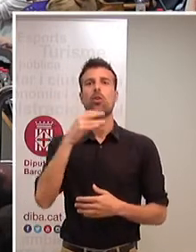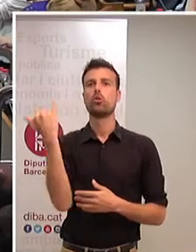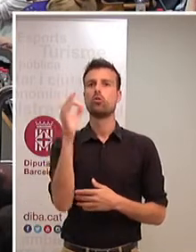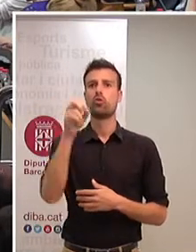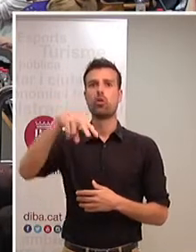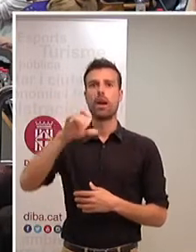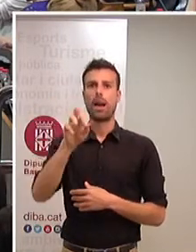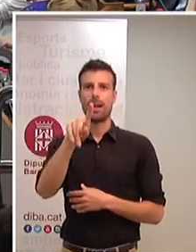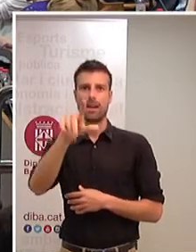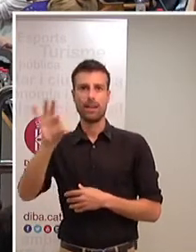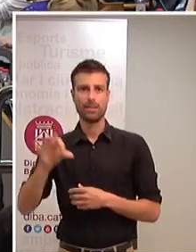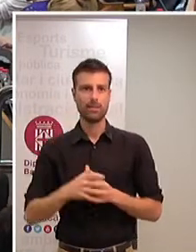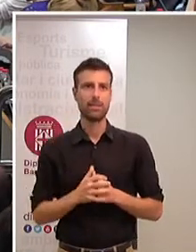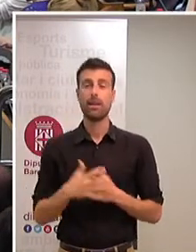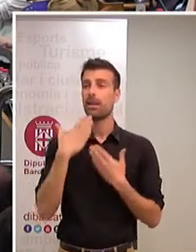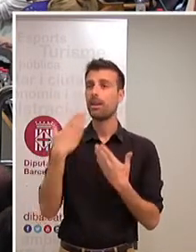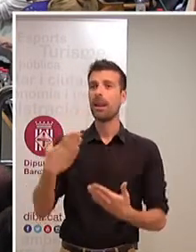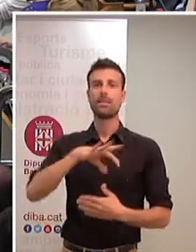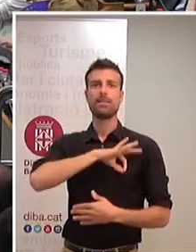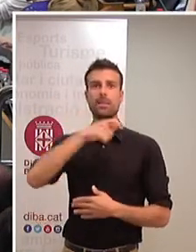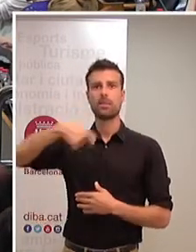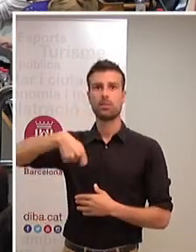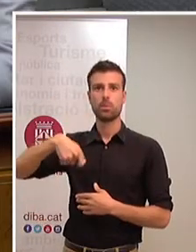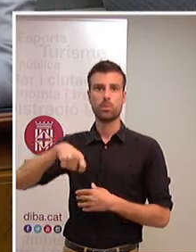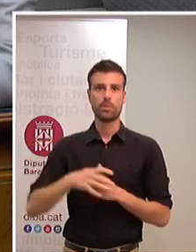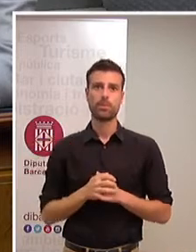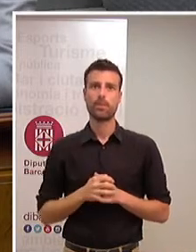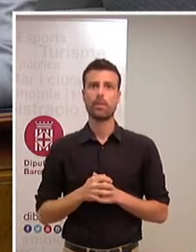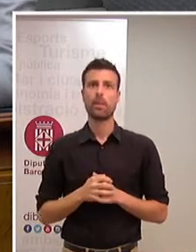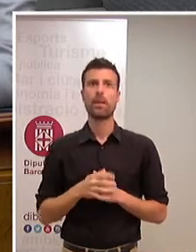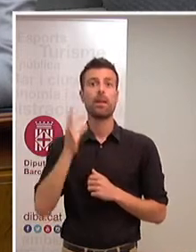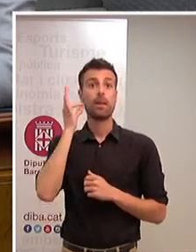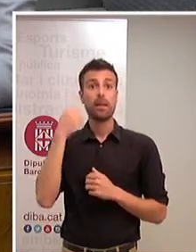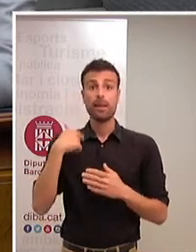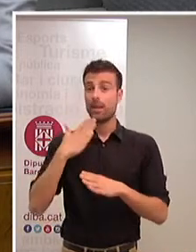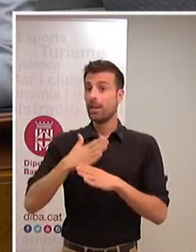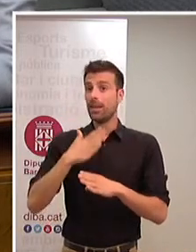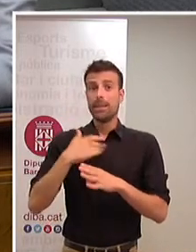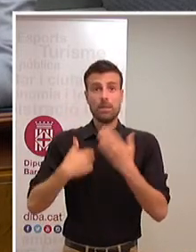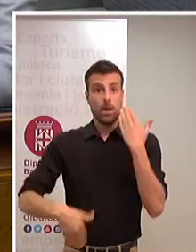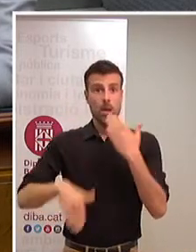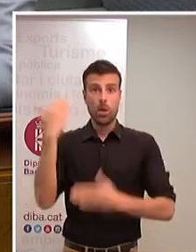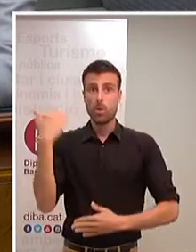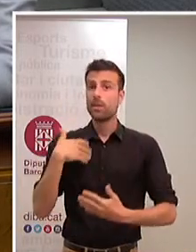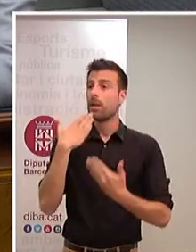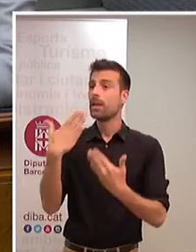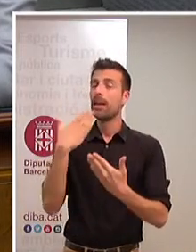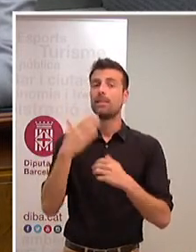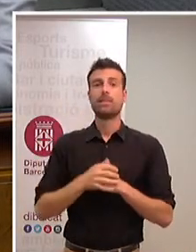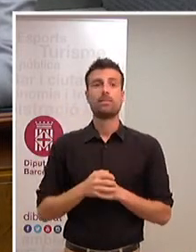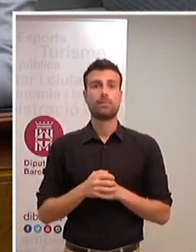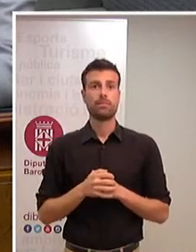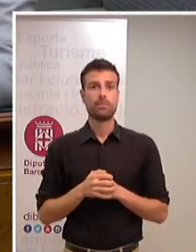Cañizares. Gràcies, presidenta. Sempre comencem el nostre grup amb aquest gràcies, presidenta, per donar-nos la paraula.